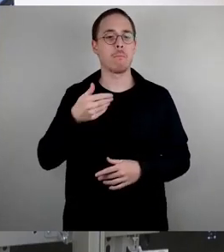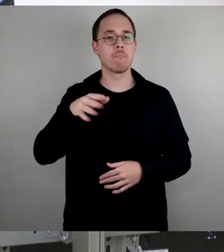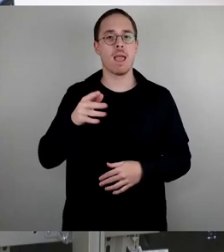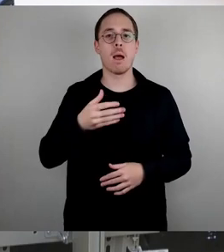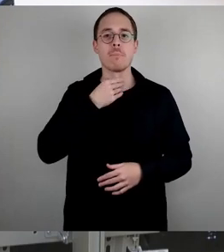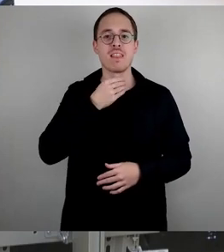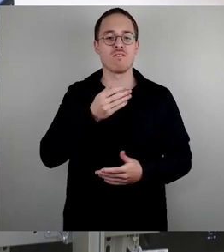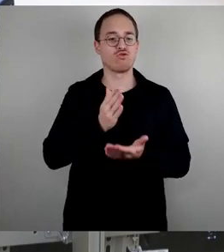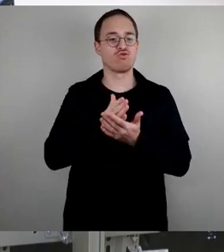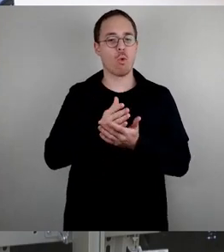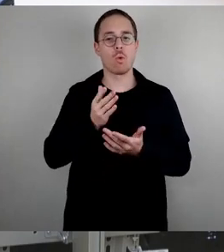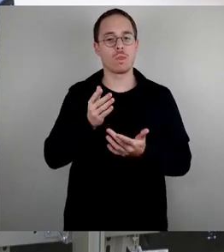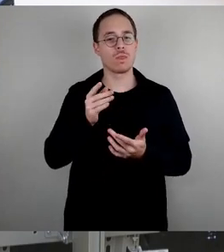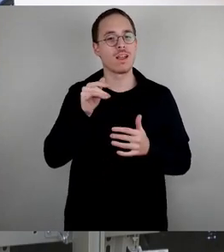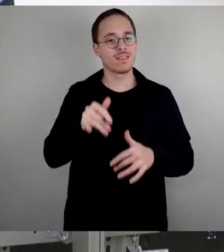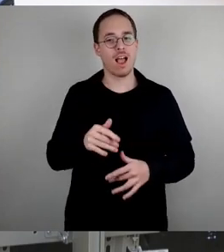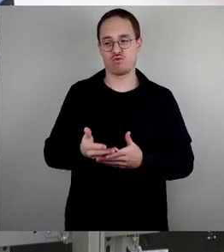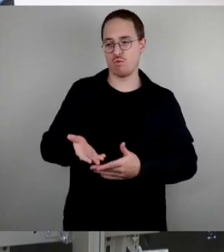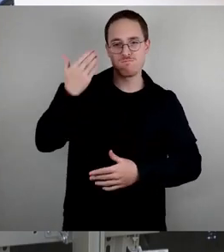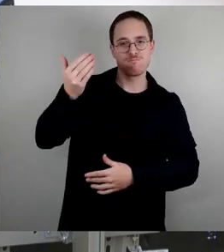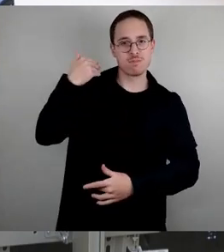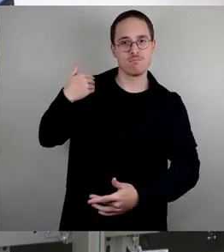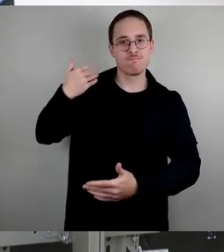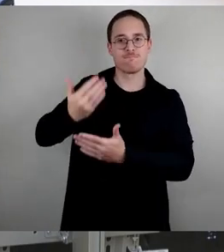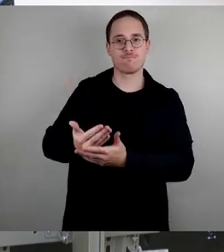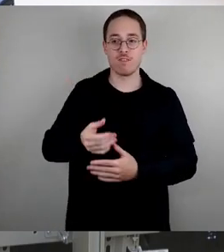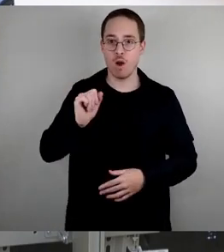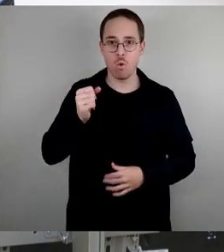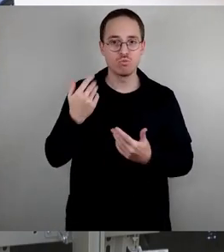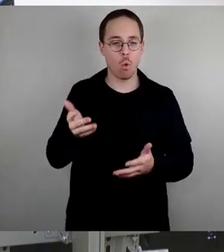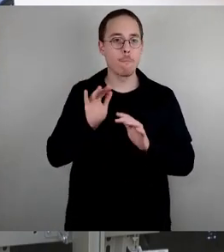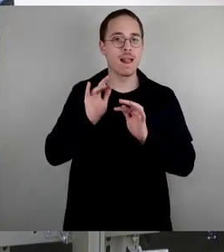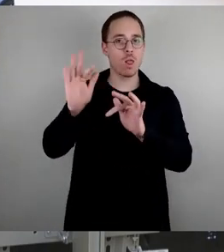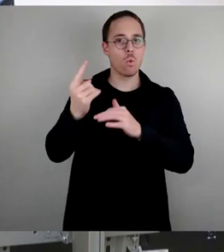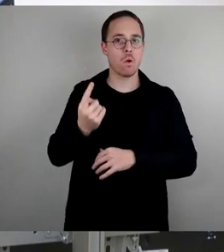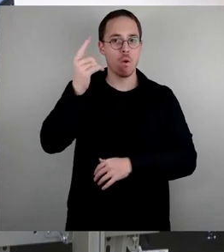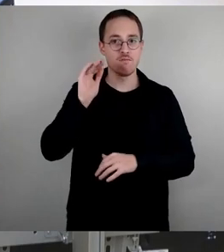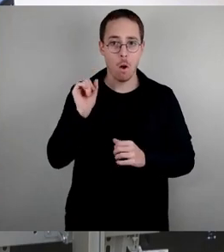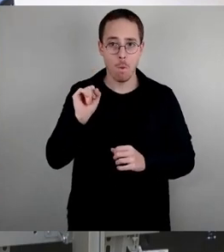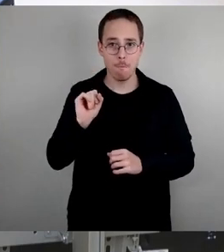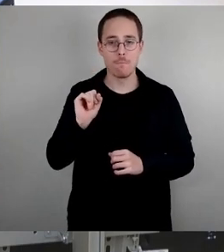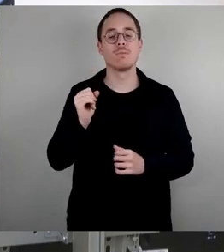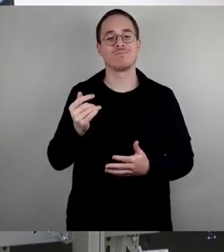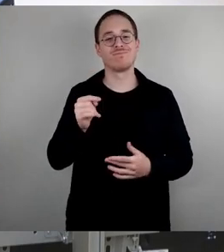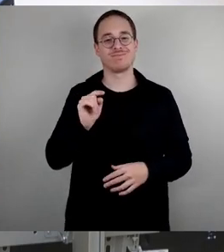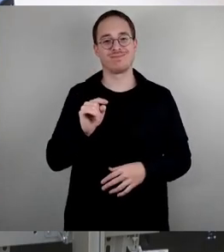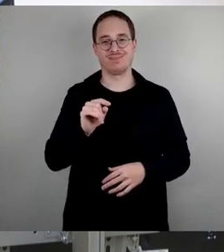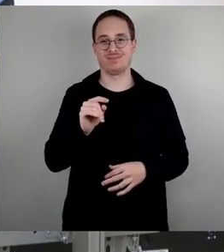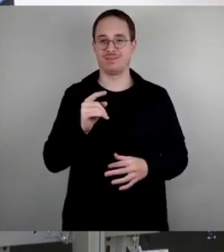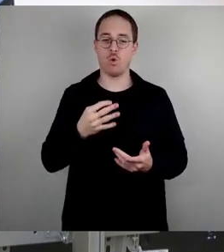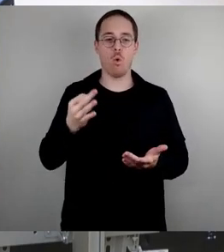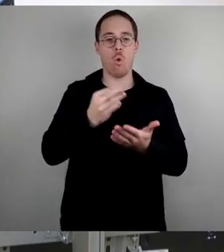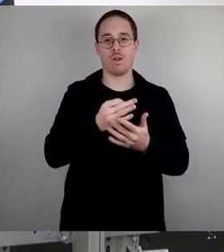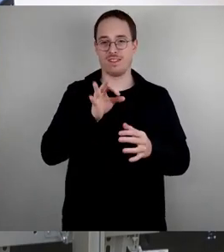Jahren sagen, falsche und teure Unterbringung. Weil wir einfach an den falschen Orten sind und weil wir viel zu teuer